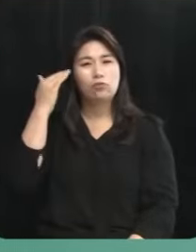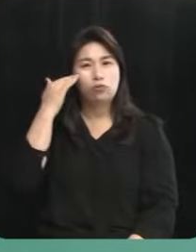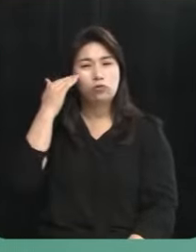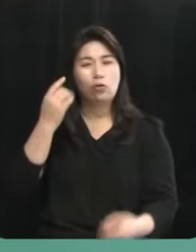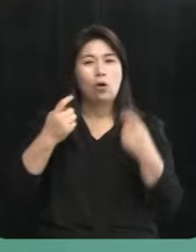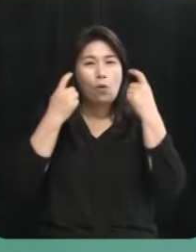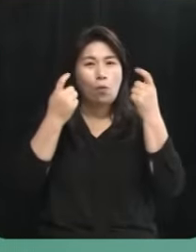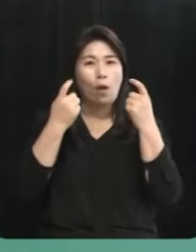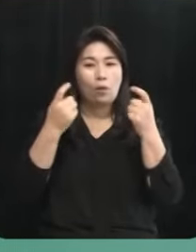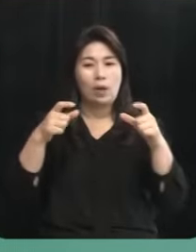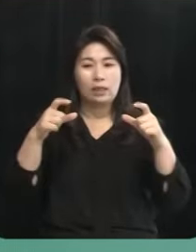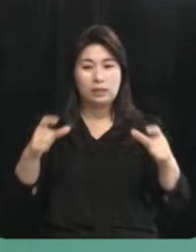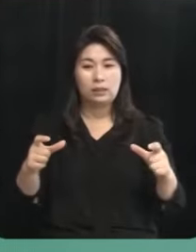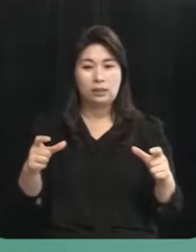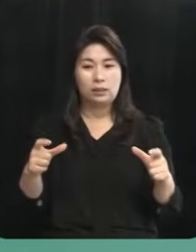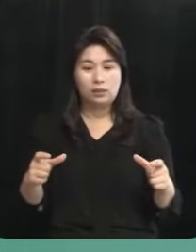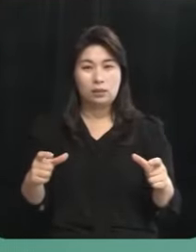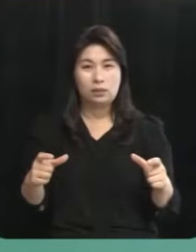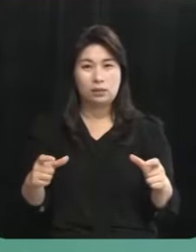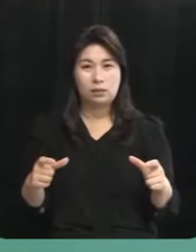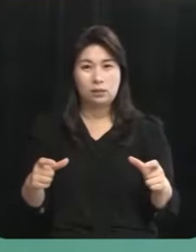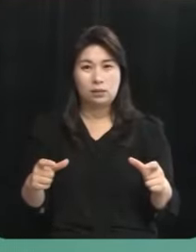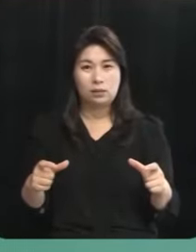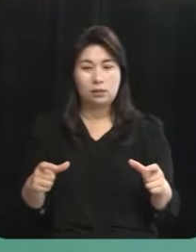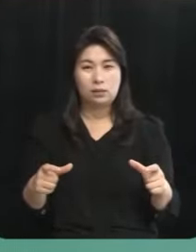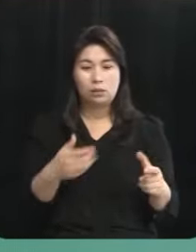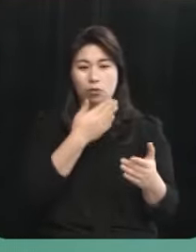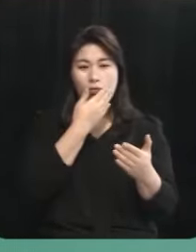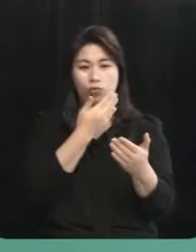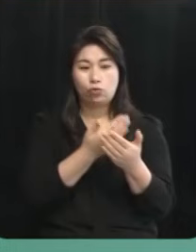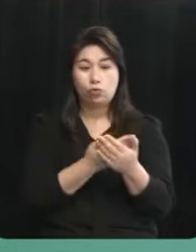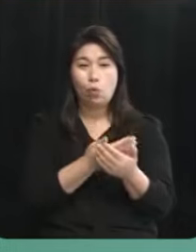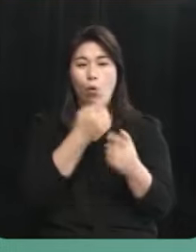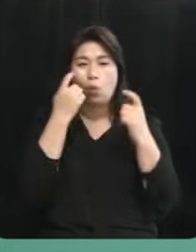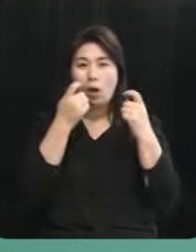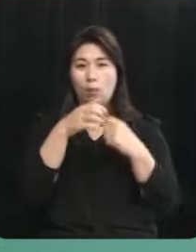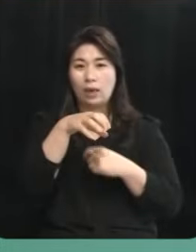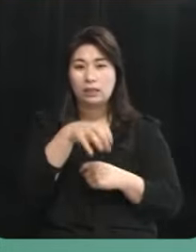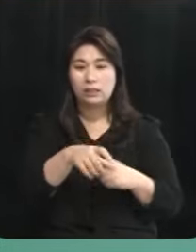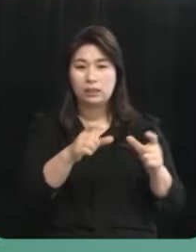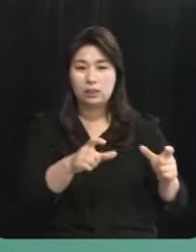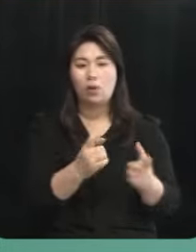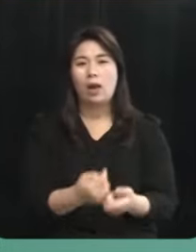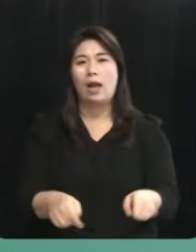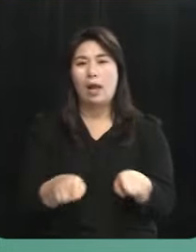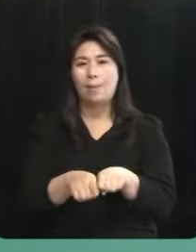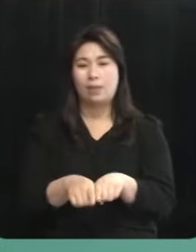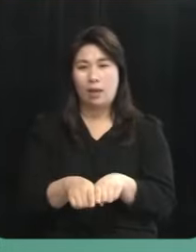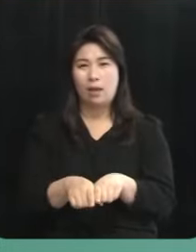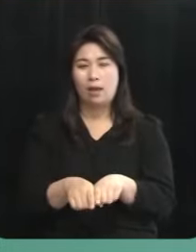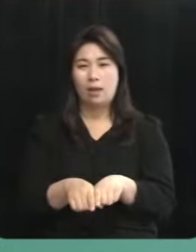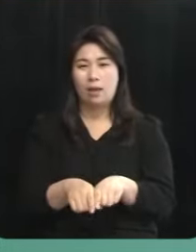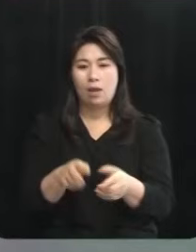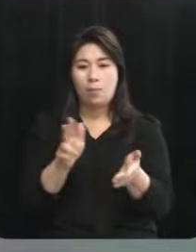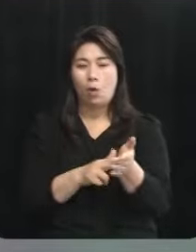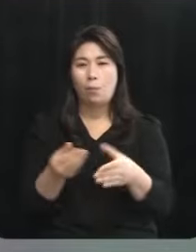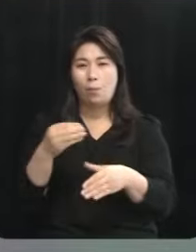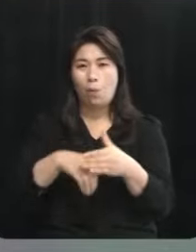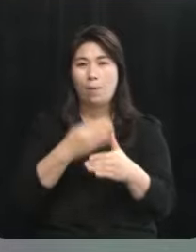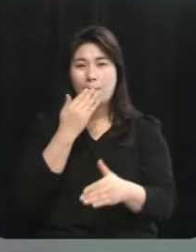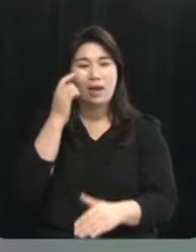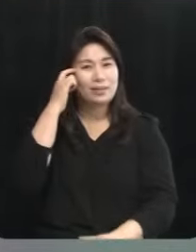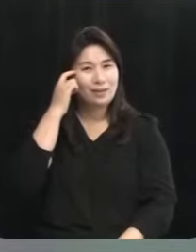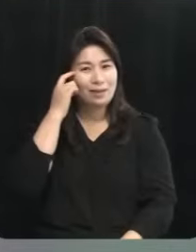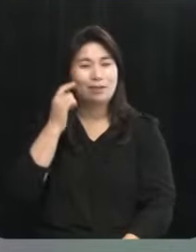관광지를 주요하게 하고 있는 그 지역을 함께 입법 공부할 수 있다고 생각합니다 네